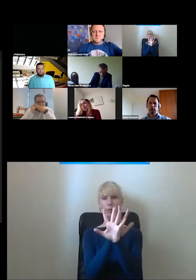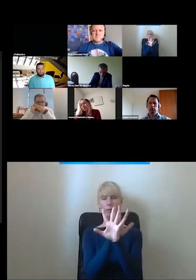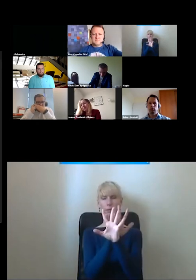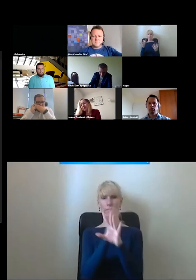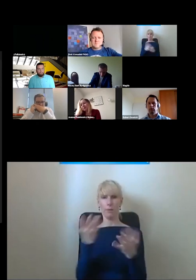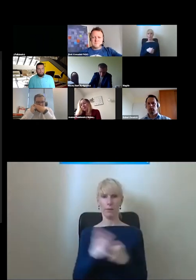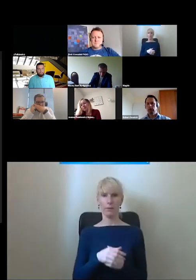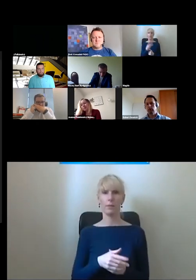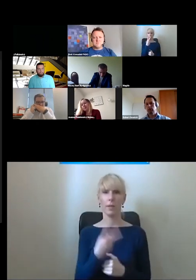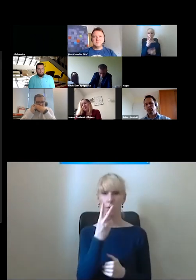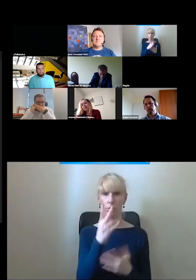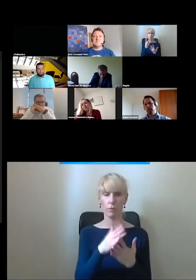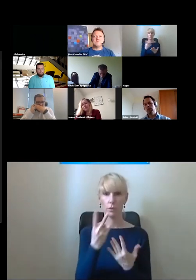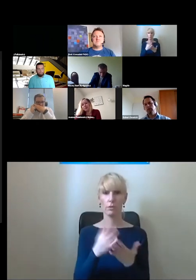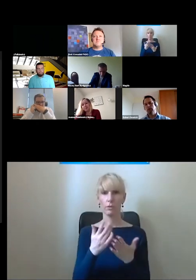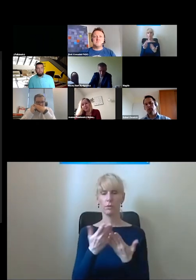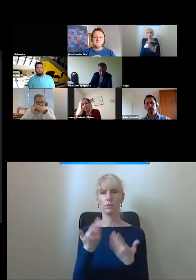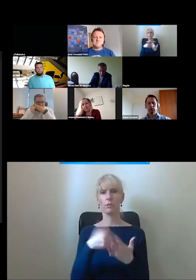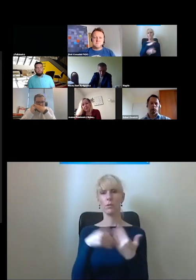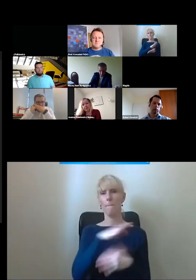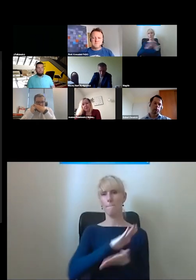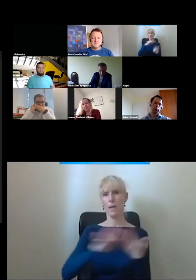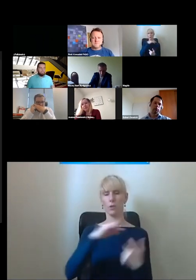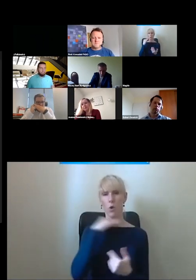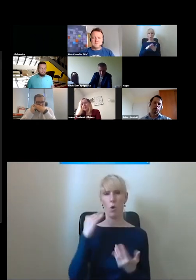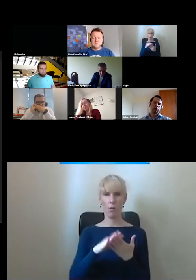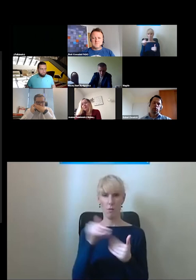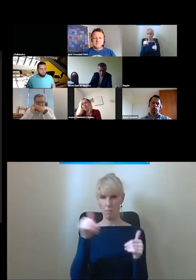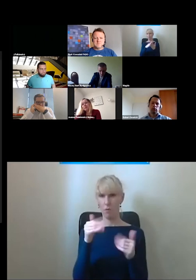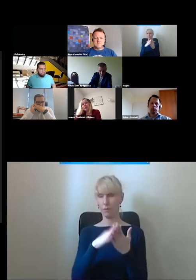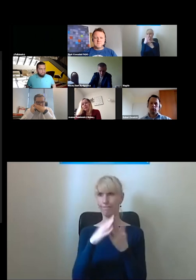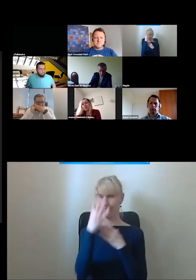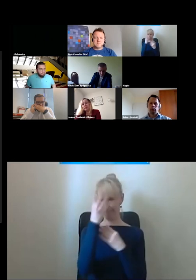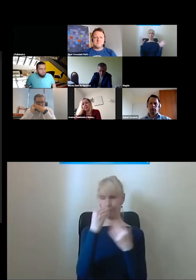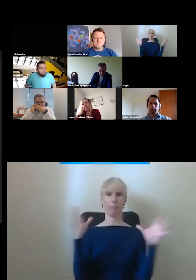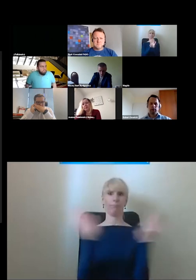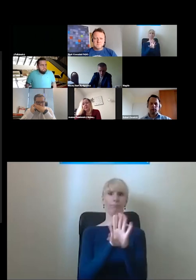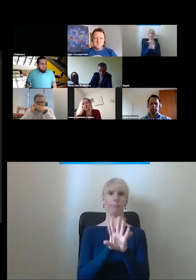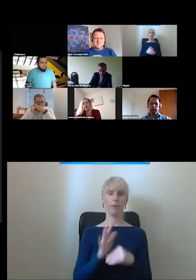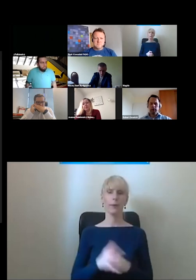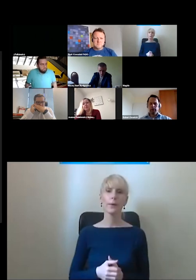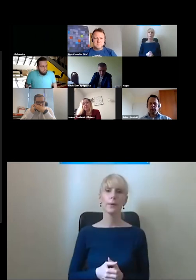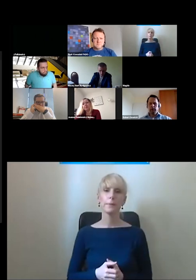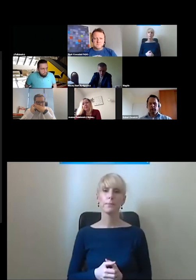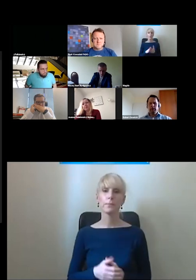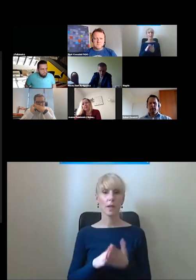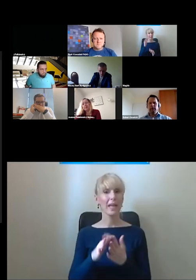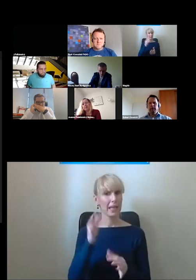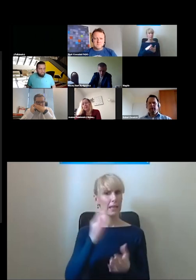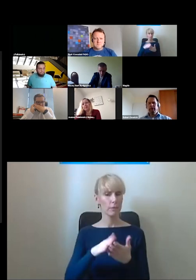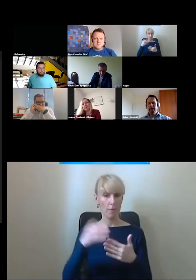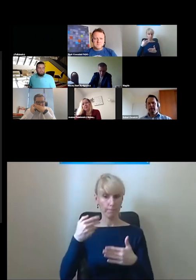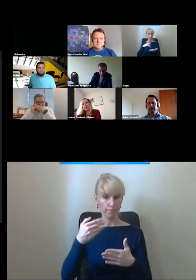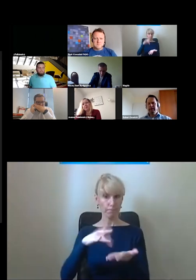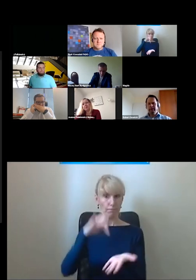monochromatyczna tak więc można się uzmysłowić weszliśmy do windy ja specjalnie zrobiłem zdjęcia z